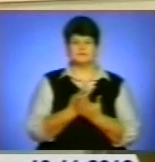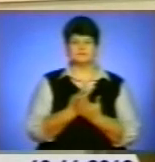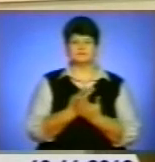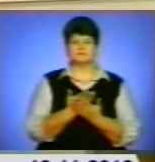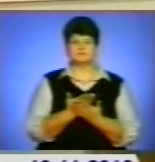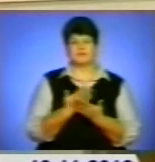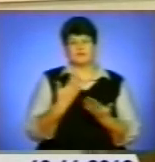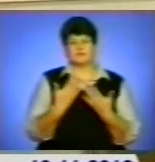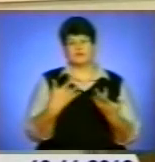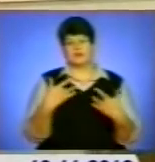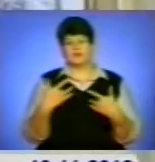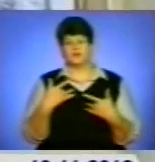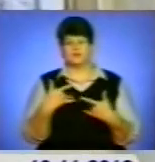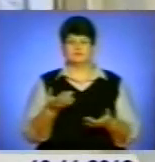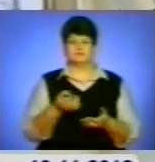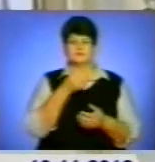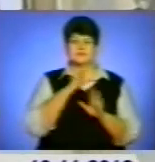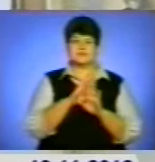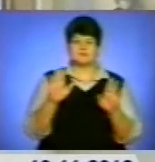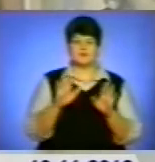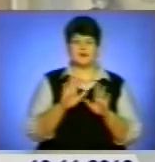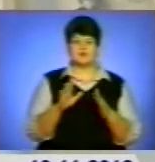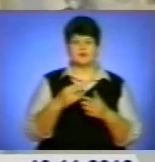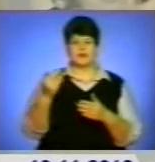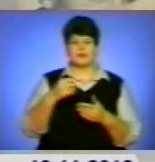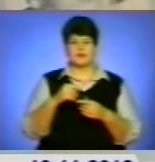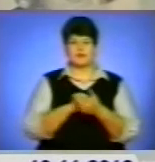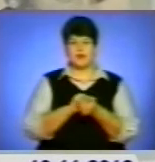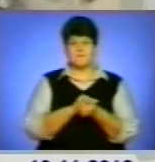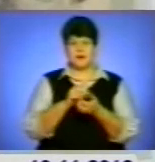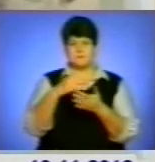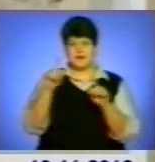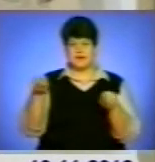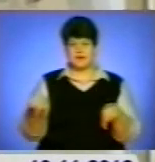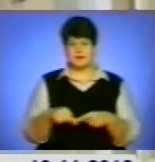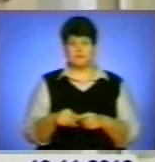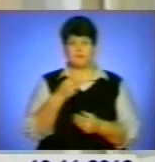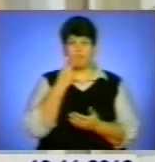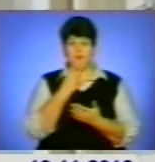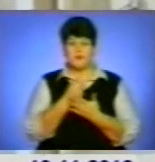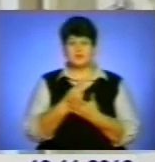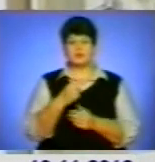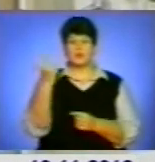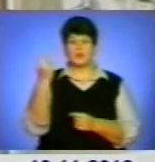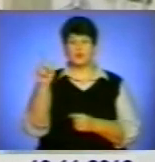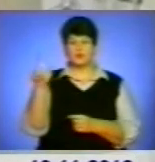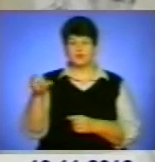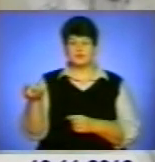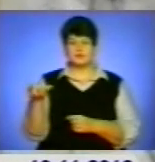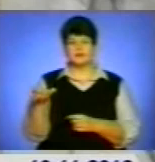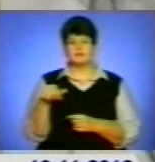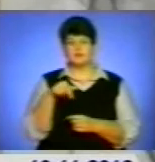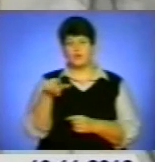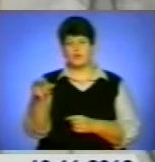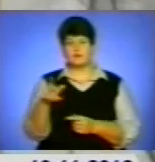якихось акторів, співачок на папері. Просто побачила, як художники на вулиці в переходах